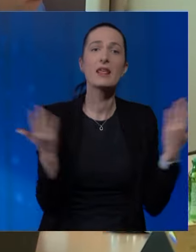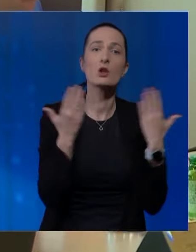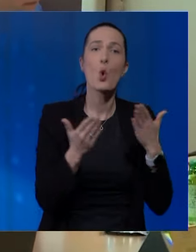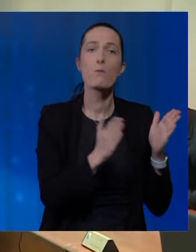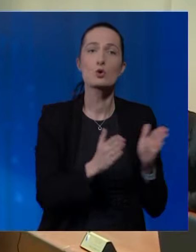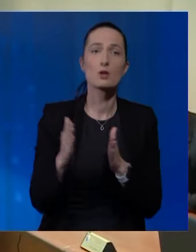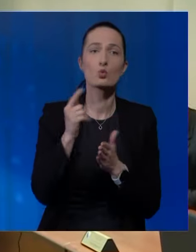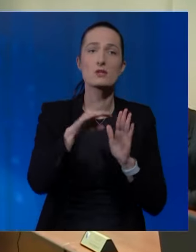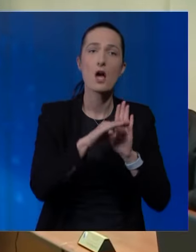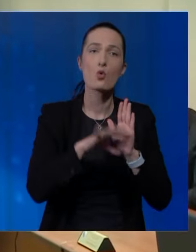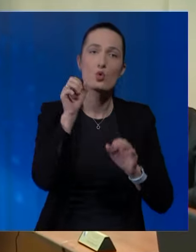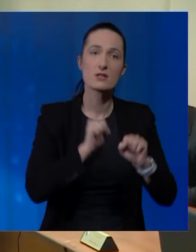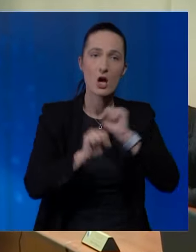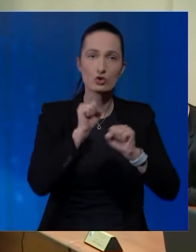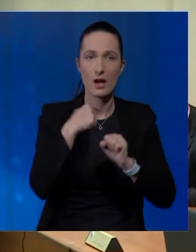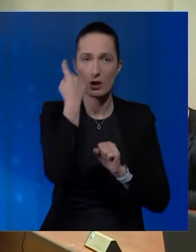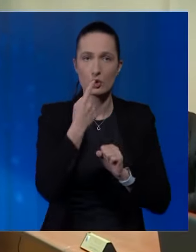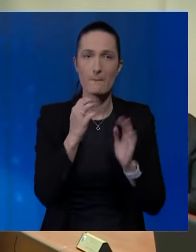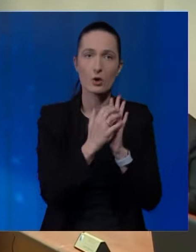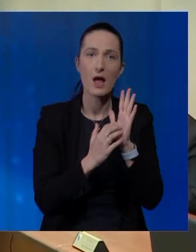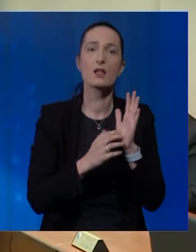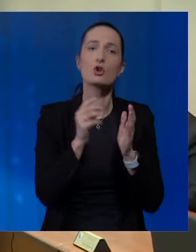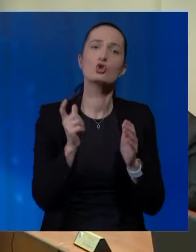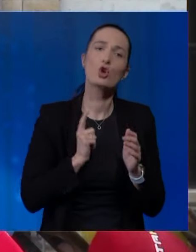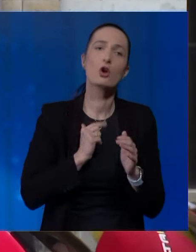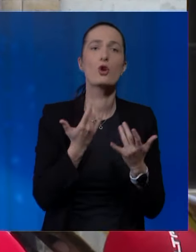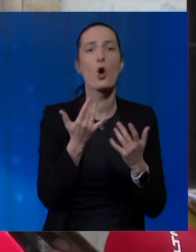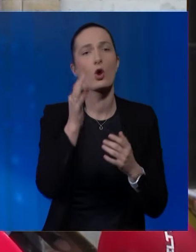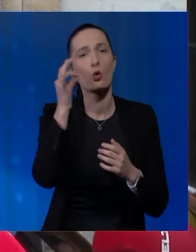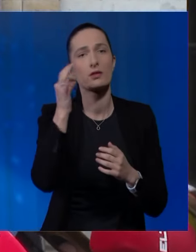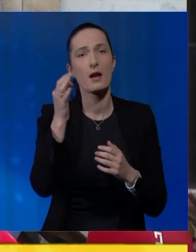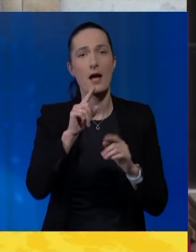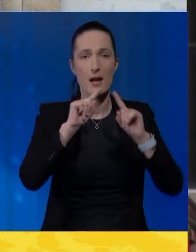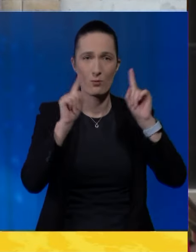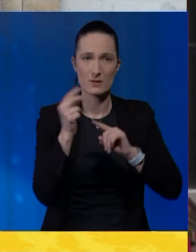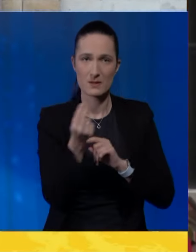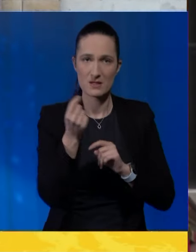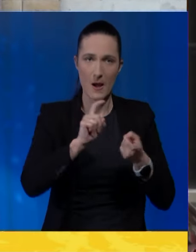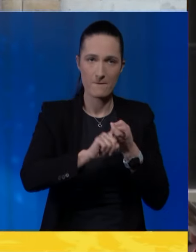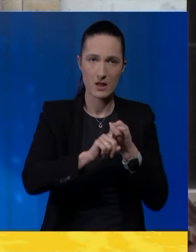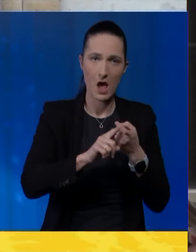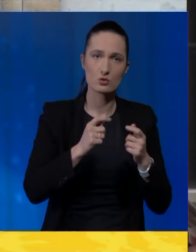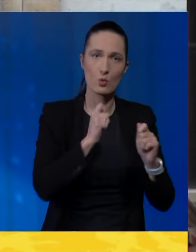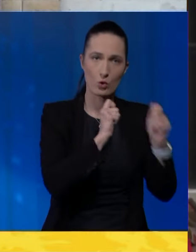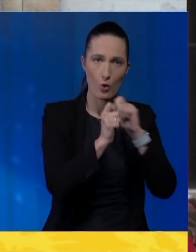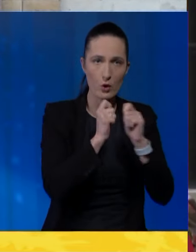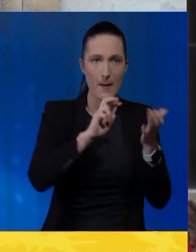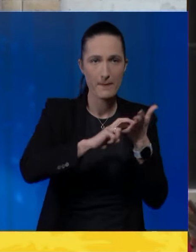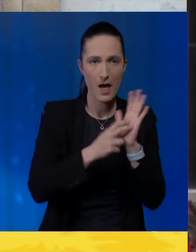Zakon o zaštite uličnih podataka će sačekati još nekoliko dana. Republika Srpska sa Federacijom je dogovorila plan Rasta.